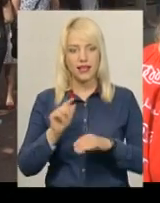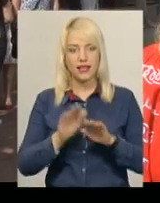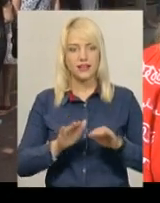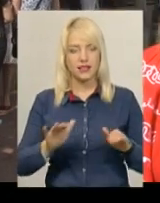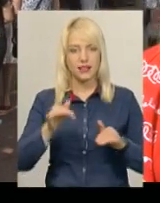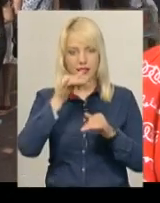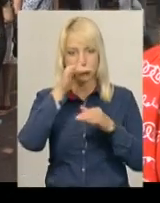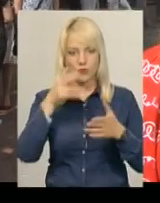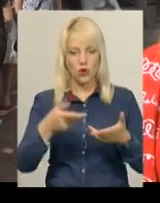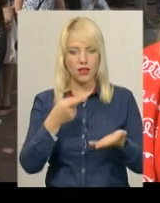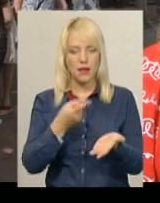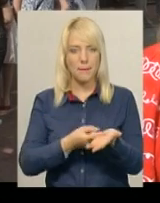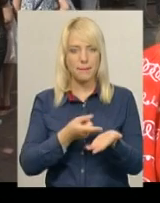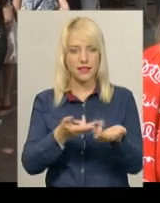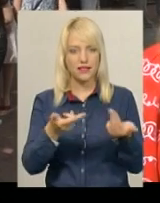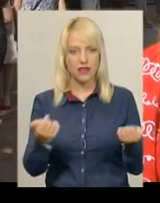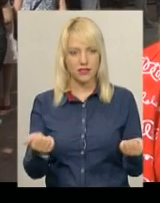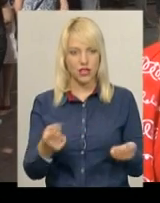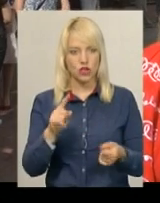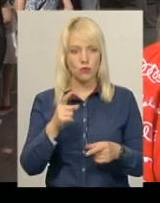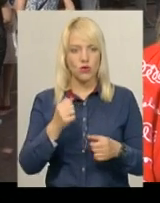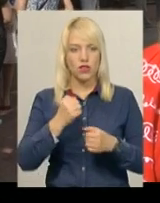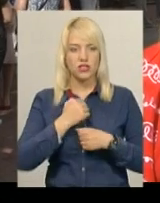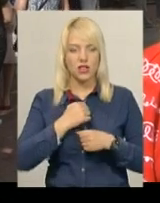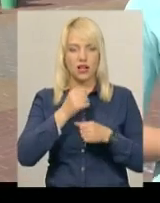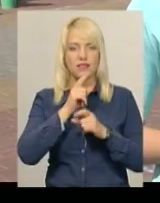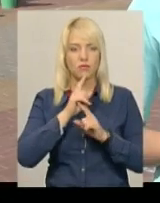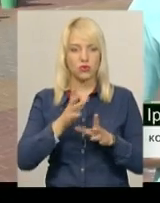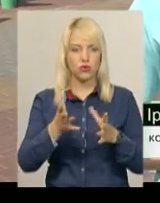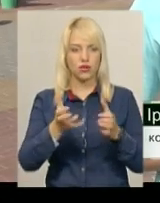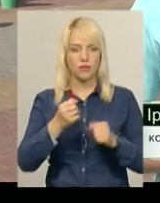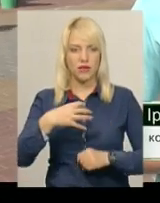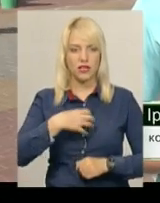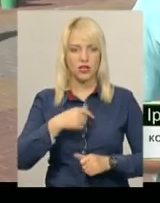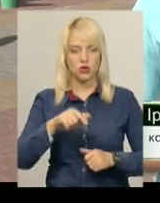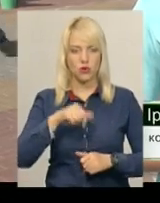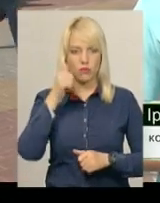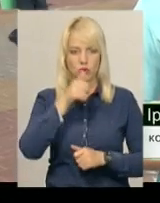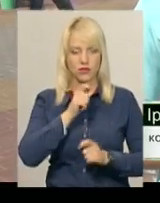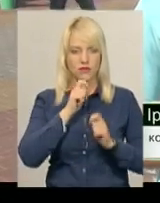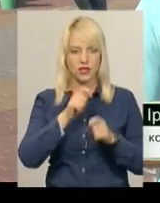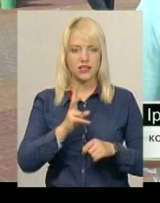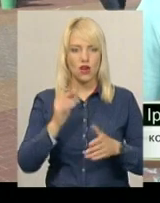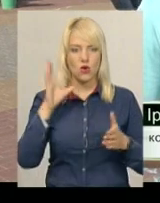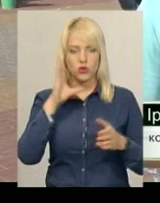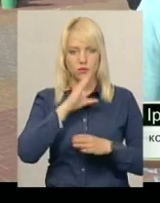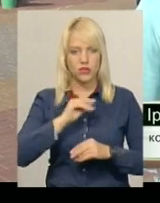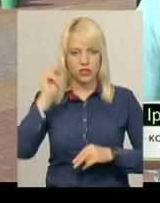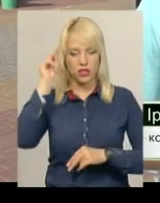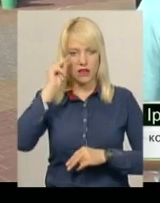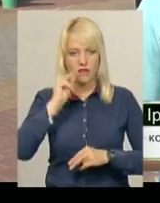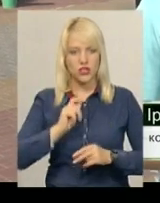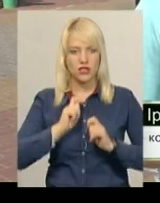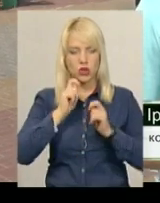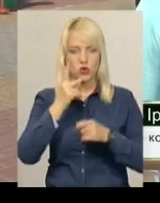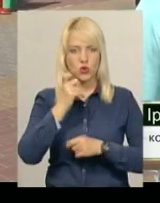змогли підтвердити, тому, на жаль, сьогодні не отримують медалі. Цього року від знаками за успішне навчання нагородили 124